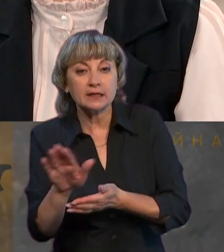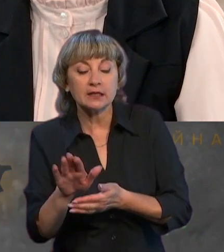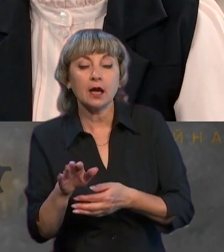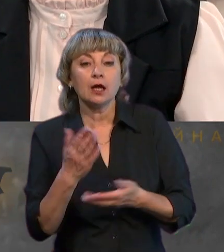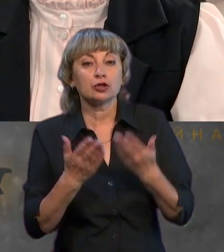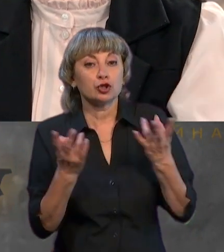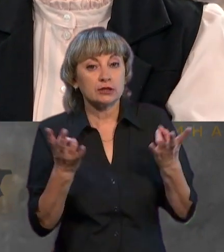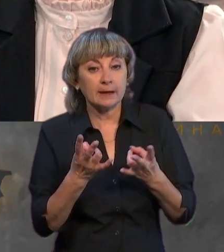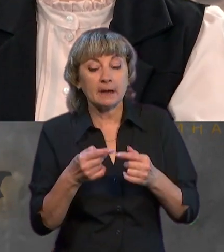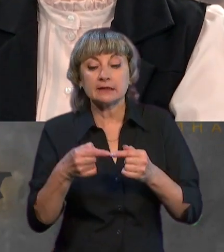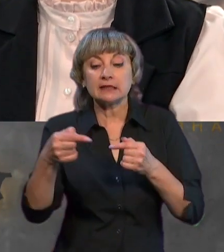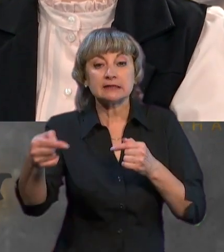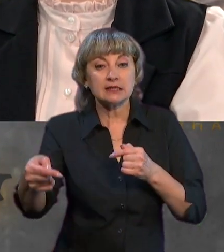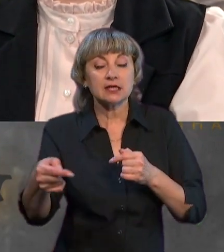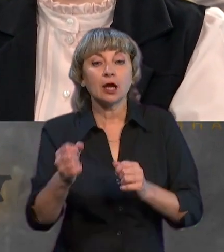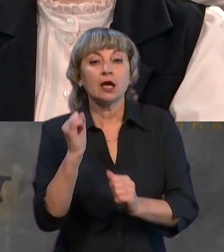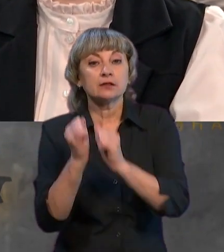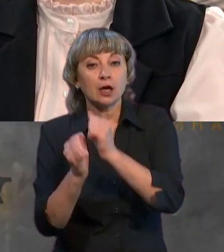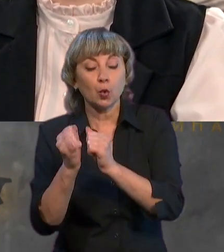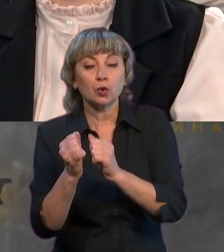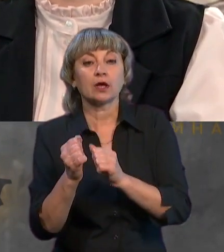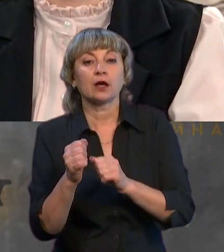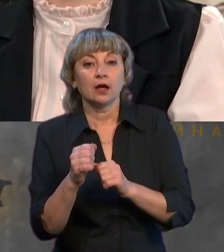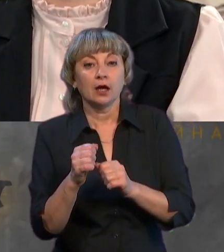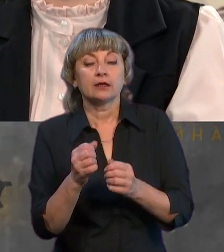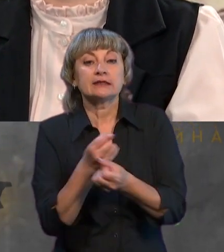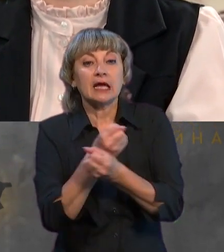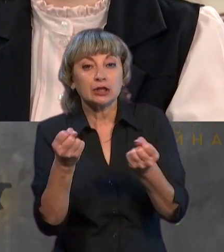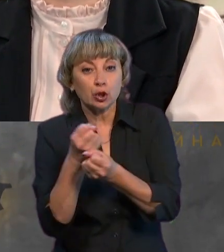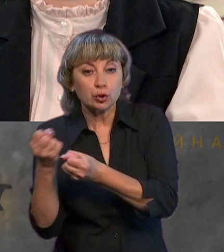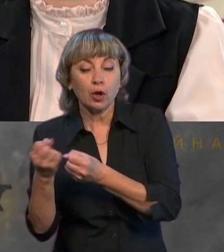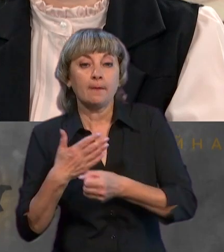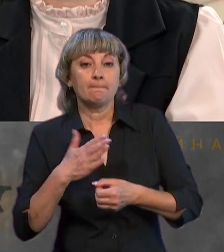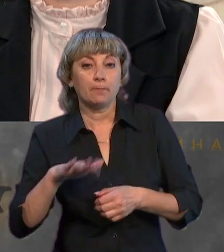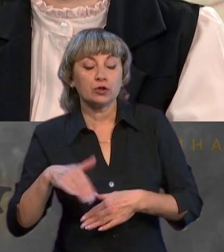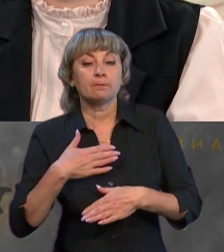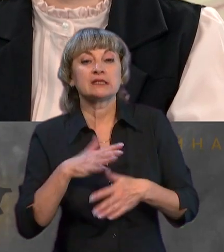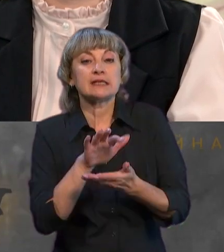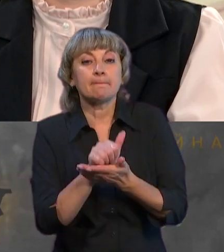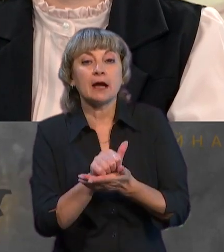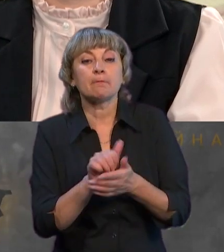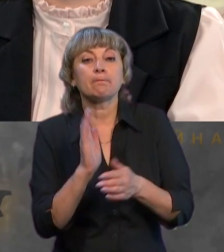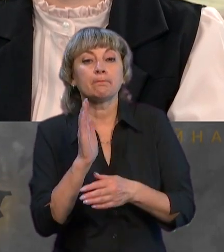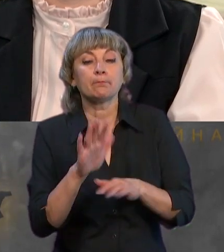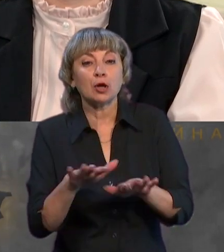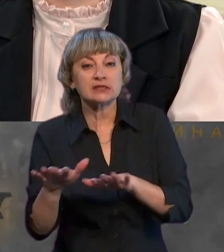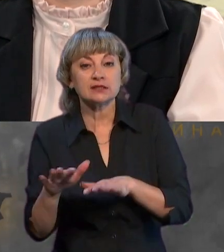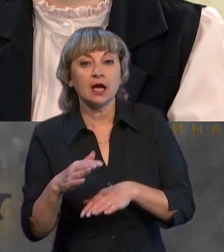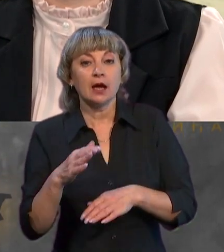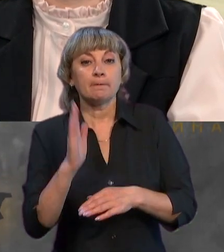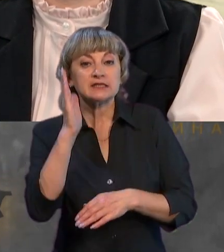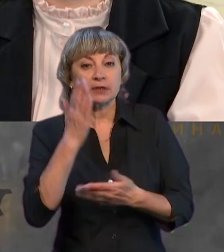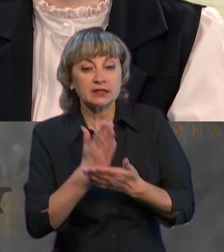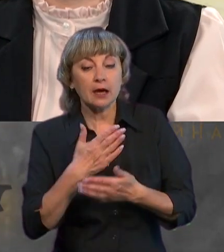Якщо треба дистанційно наноситися там удари, вони детонують і ми займаємо позиції. Тобто перспектива є, ми манчаємося